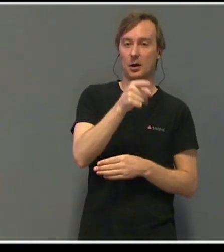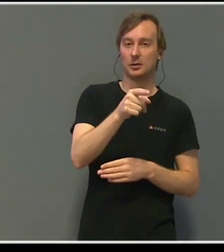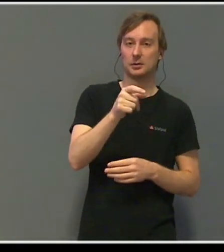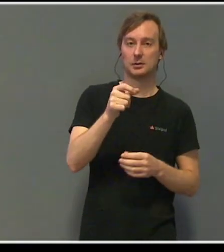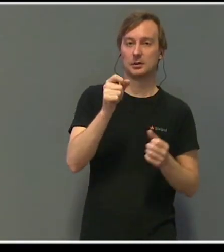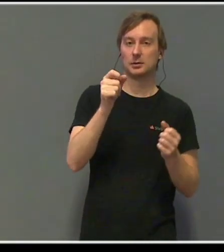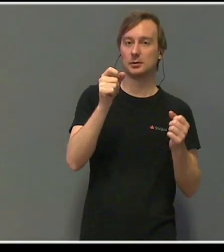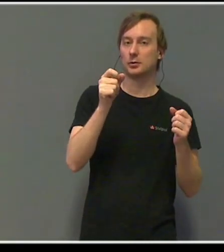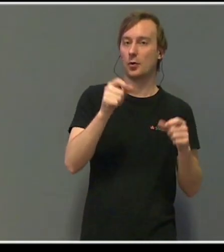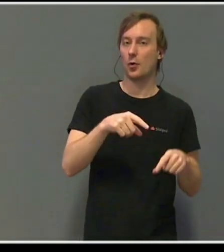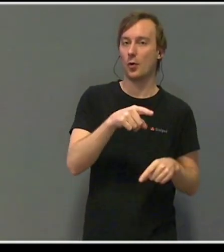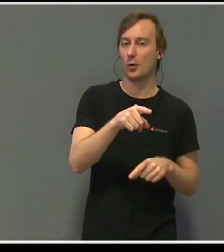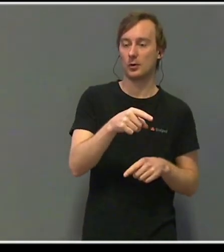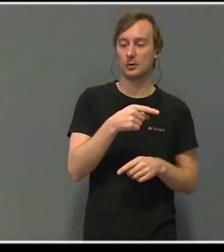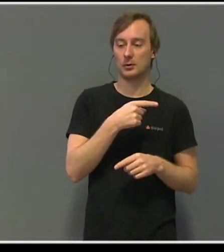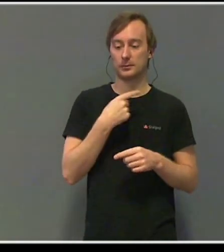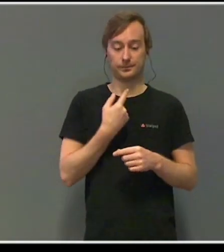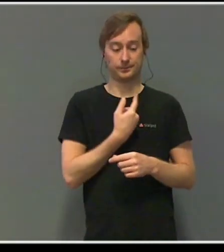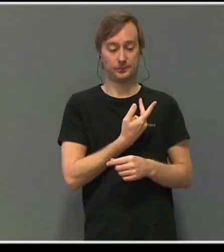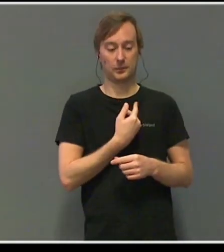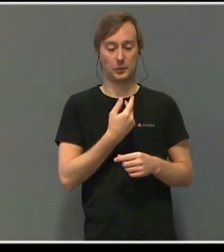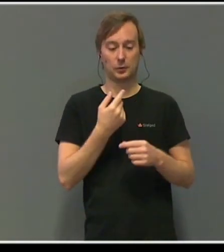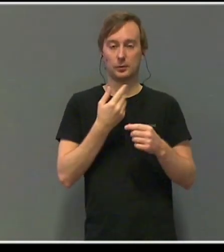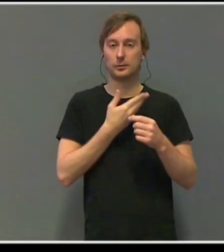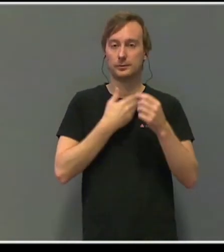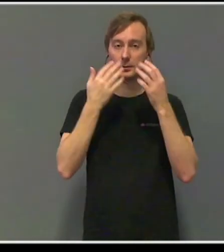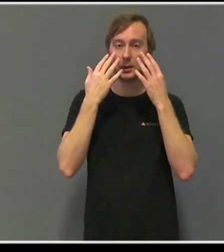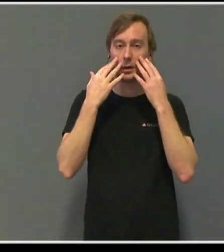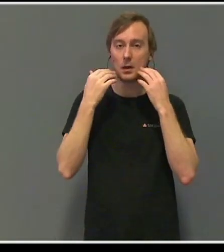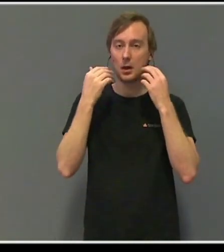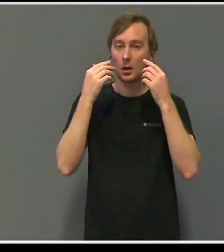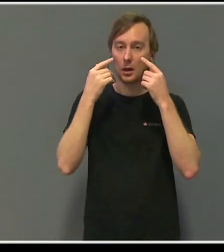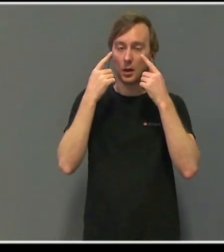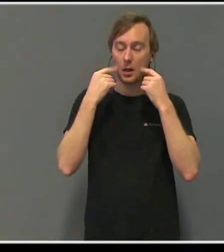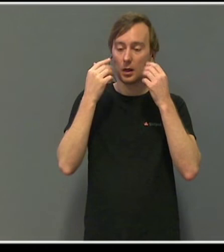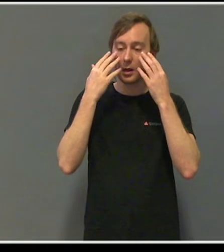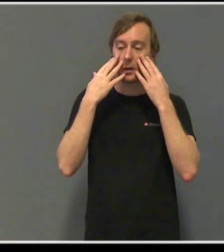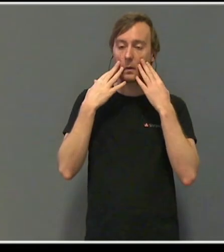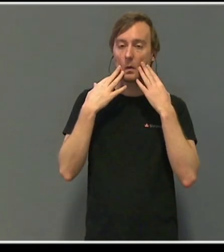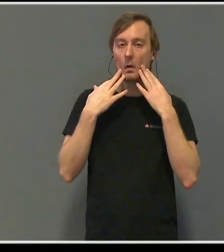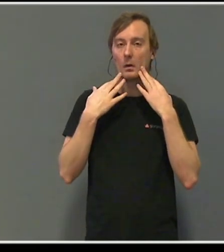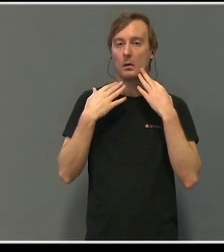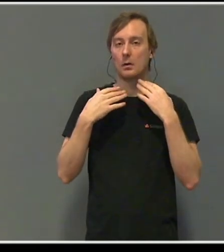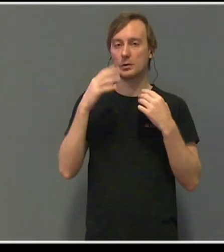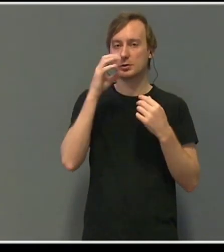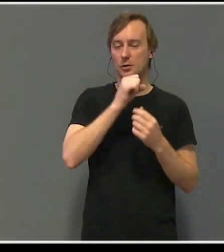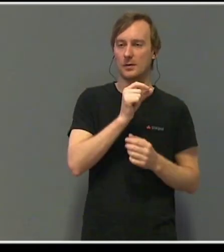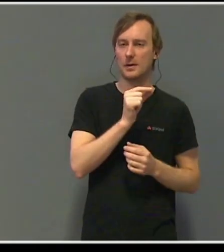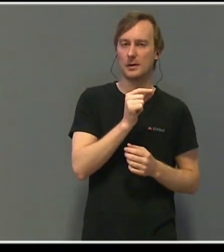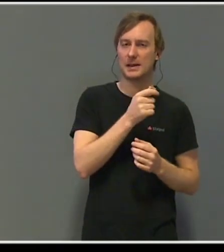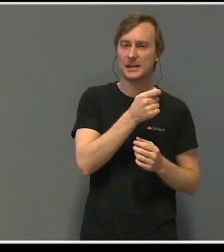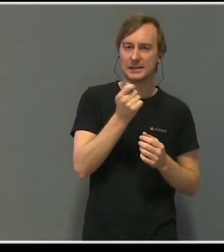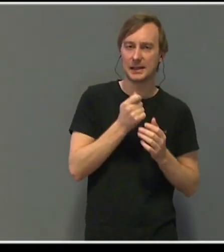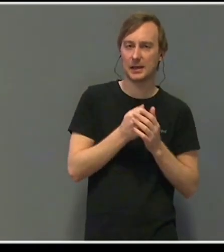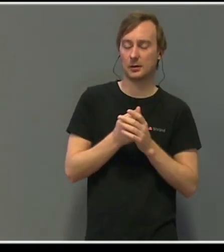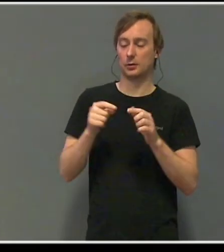var røde i øynene etter lite søvn og mye gråt. Kinnene våre var pløset etter tårene. Nå kom det flere tårer.